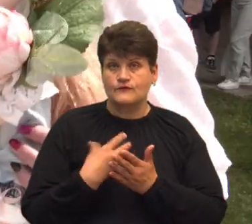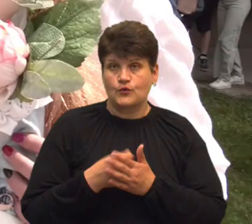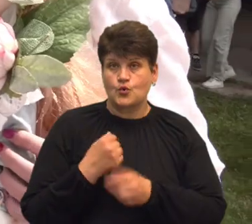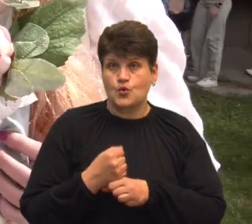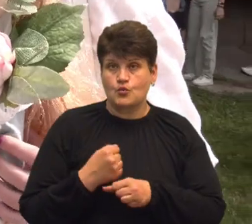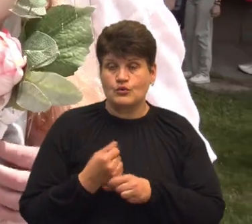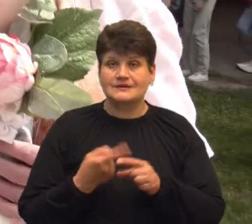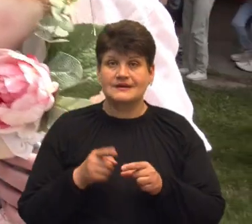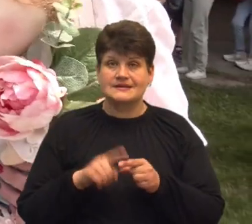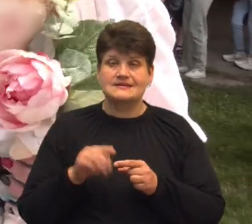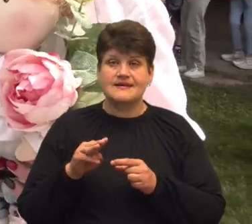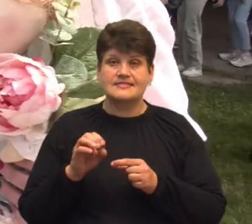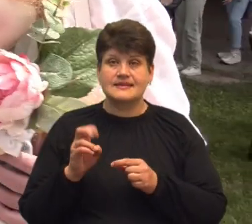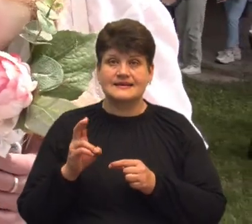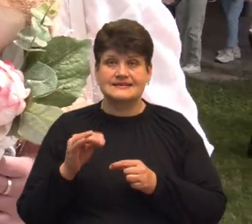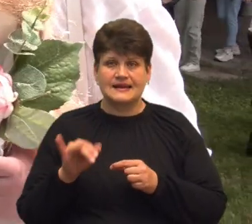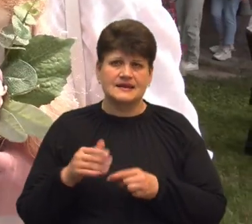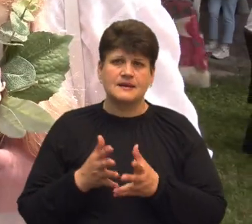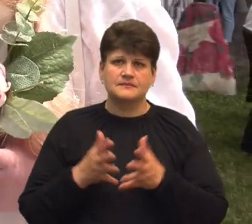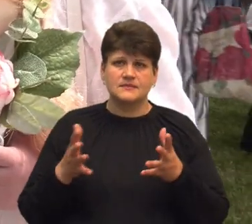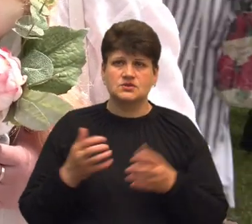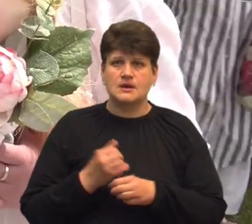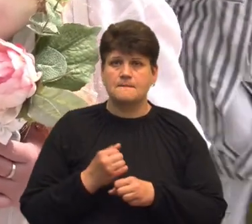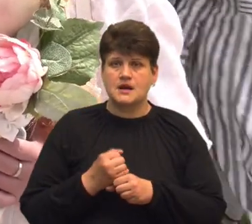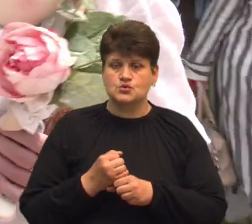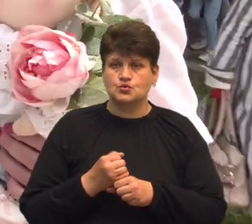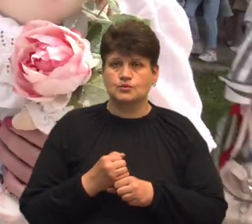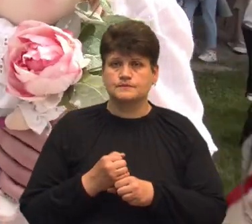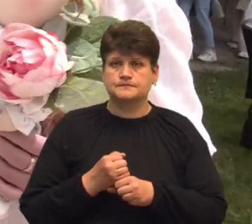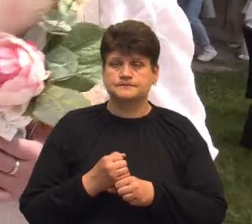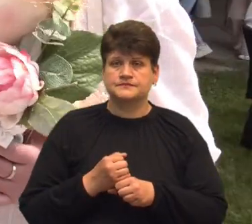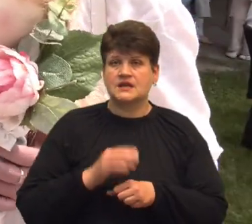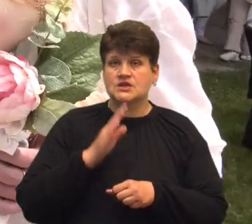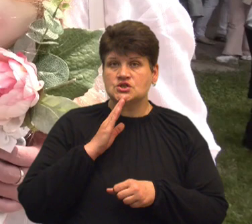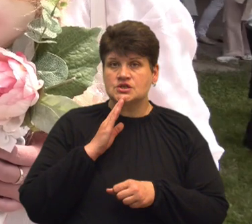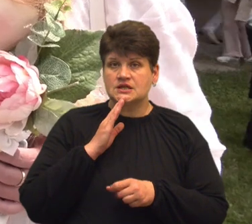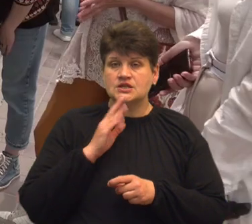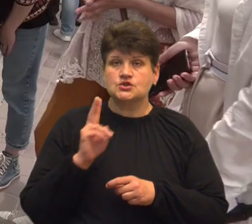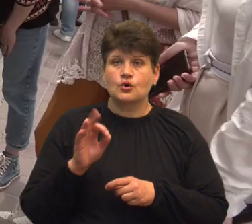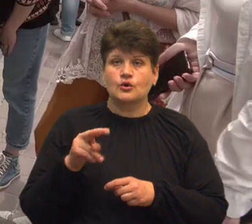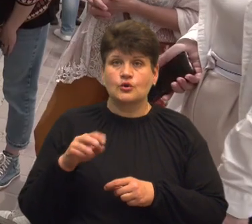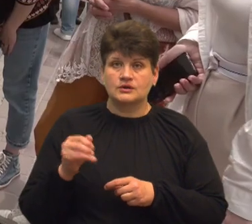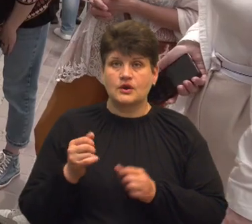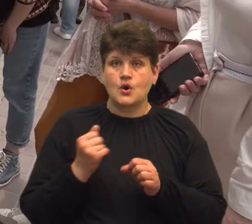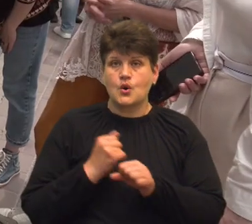текстильна робота. А зазвичай я працюю з жіночих колготків, роблю домовичків.